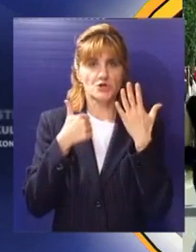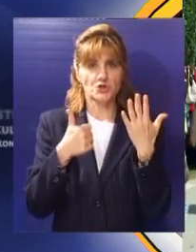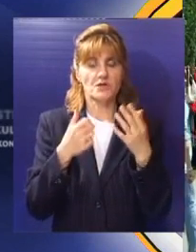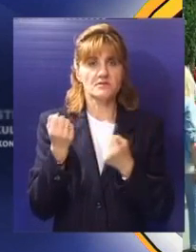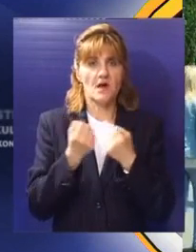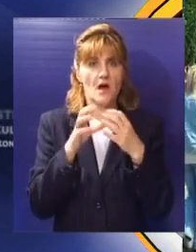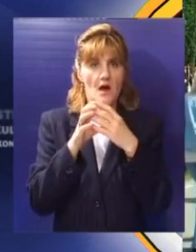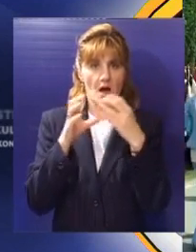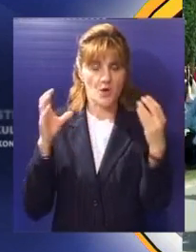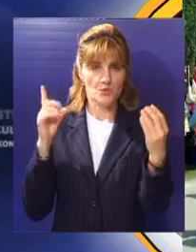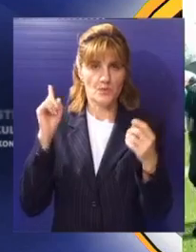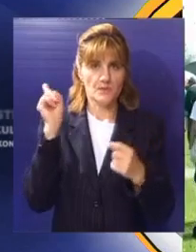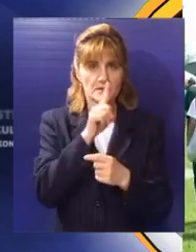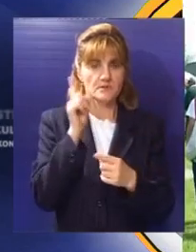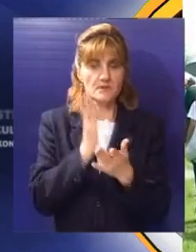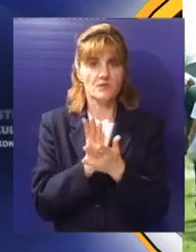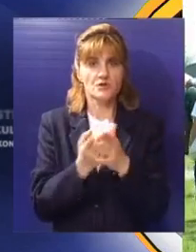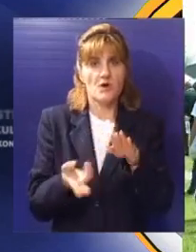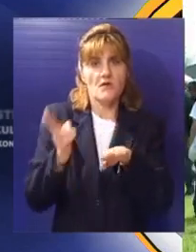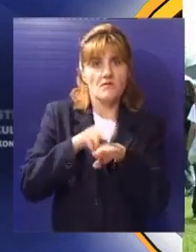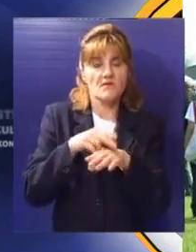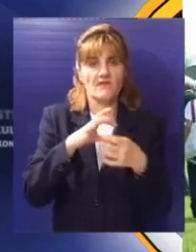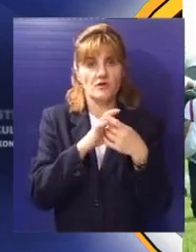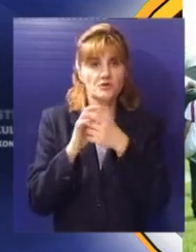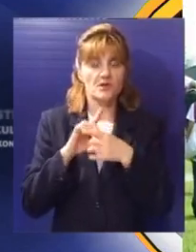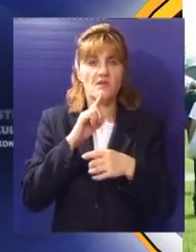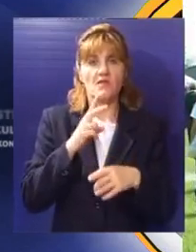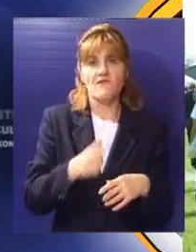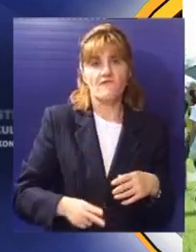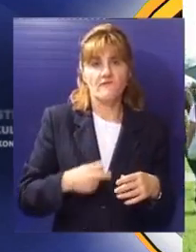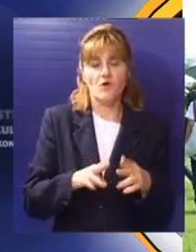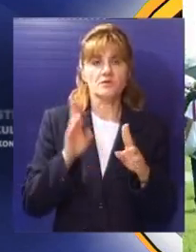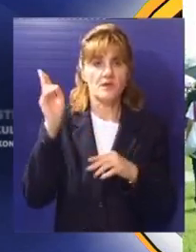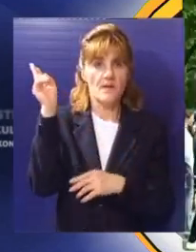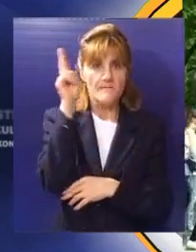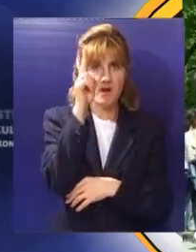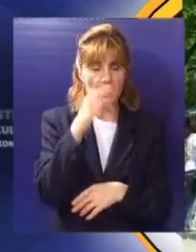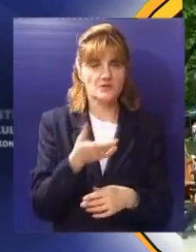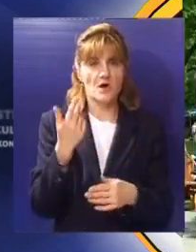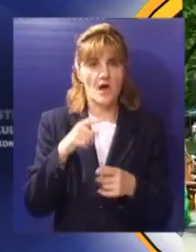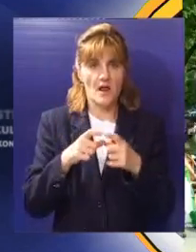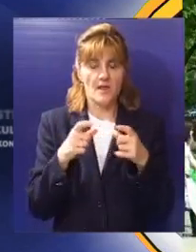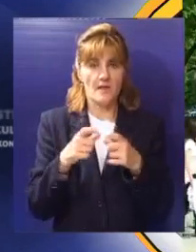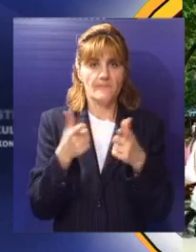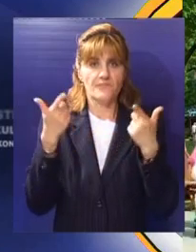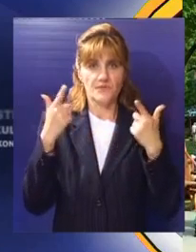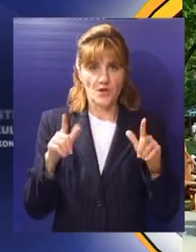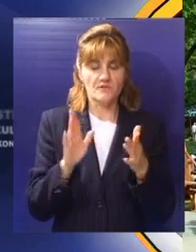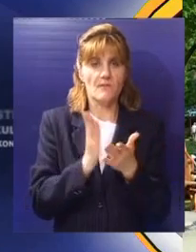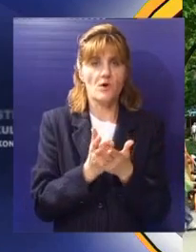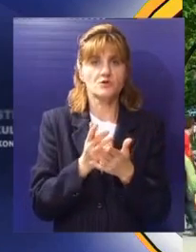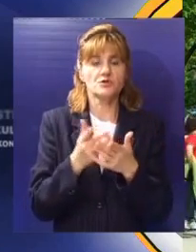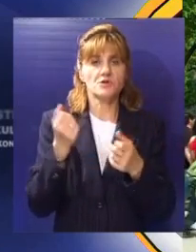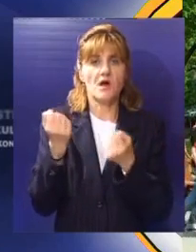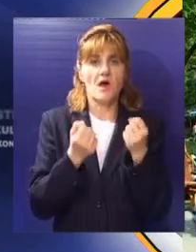polasti autobusa Subotica Trans će biti pojačani, kao i polasti šinobusa i vozova za Paljeć. Samo sa propusnicama moći će se